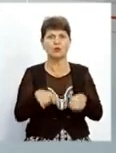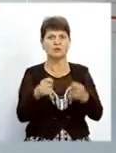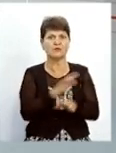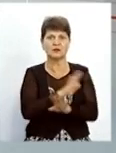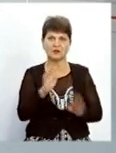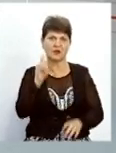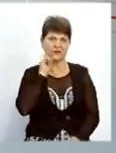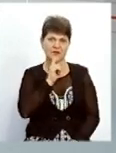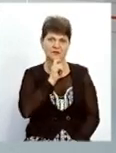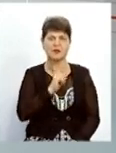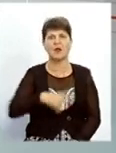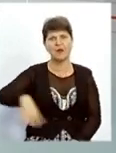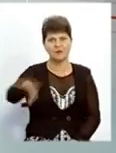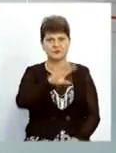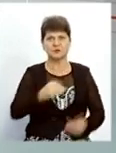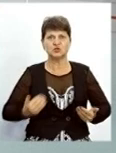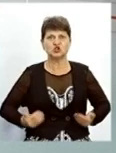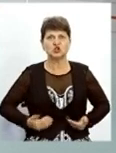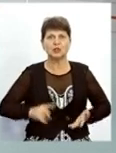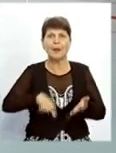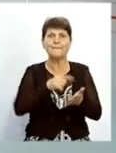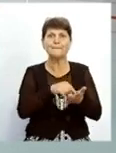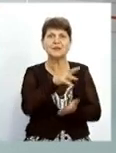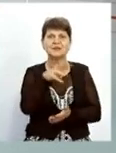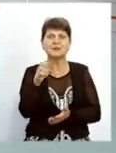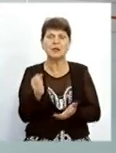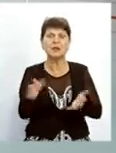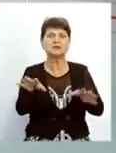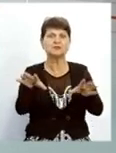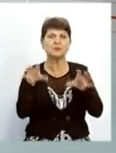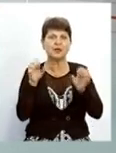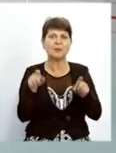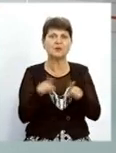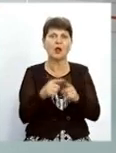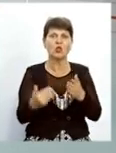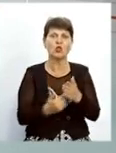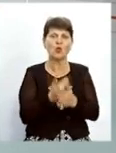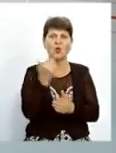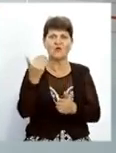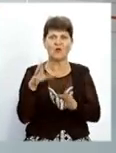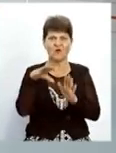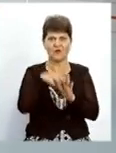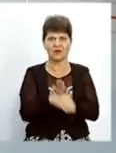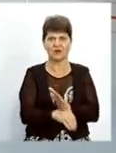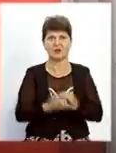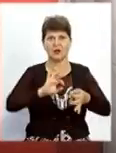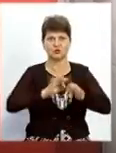лише війничанам, а й жителям інших міст. Як сприймають пацієнти подібне нововведення – далі у сюжеті.